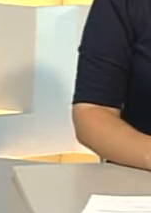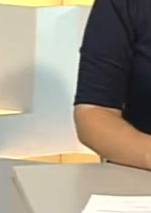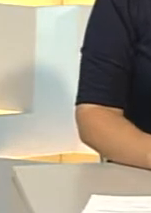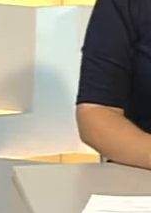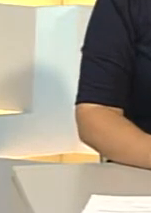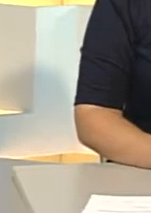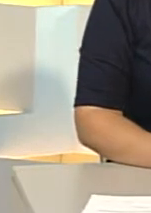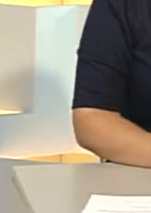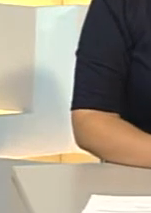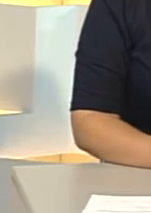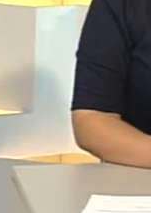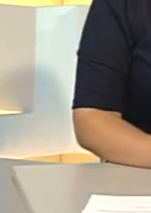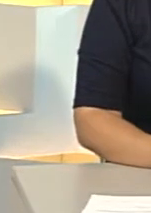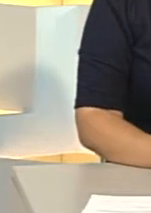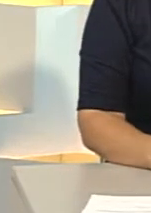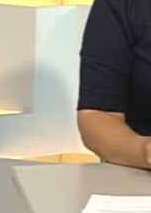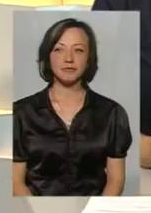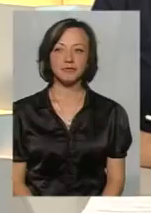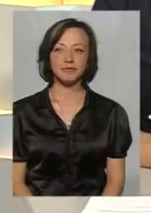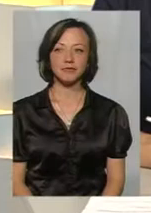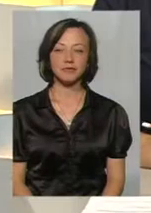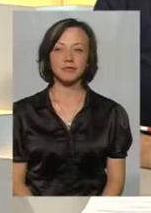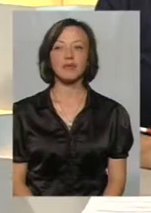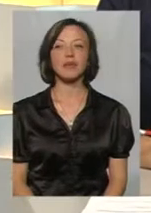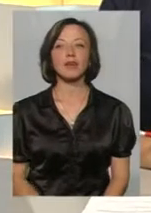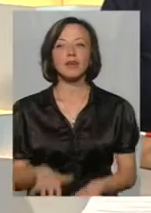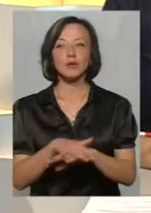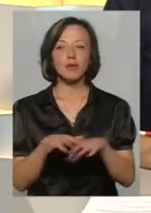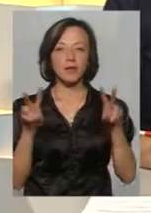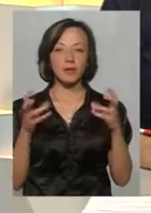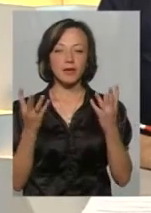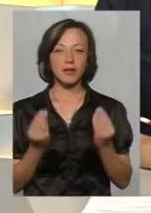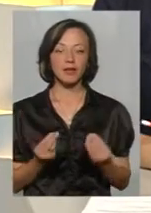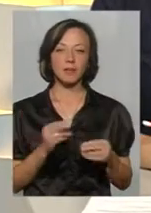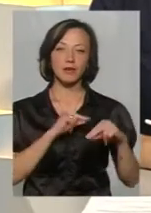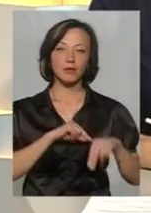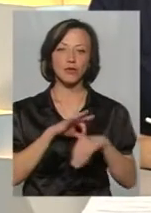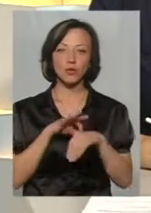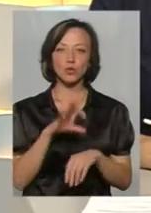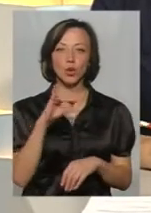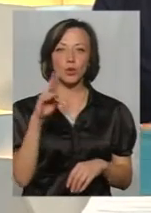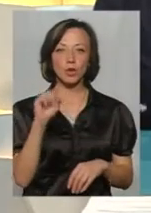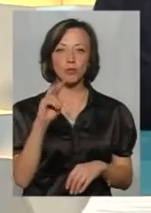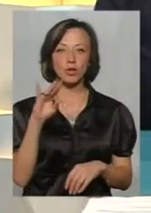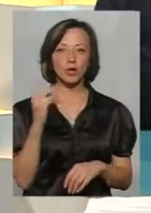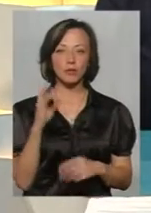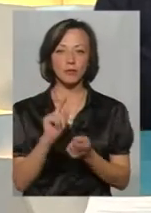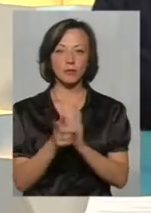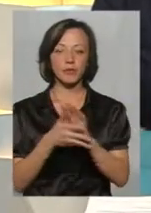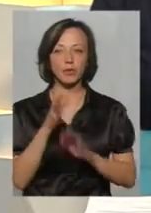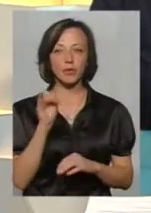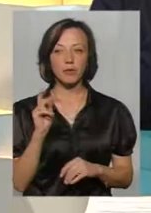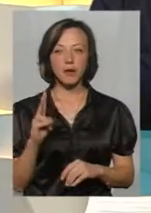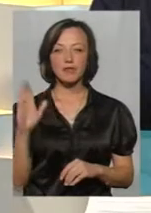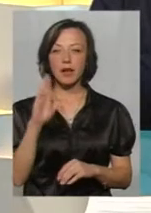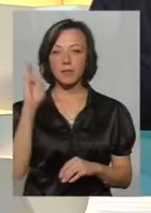Мої вітання на Суспільному тема дня. В студії для вас сьогодні працює ведуча юномітражка переклад на мову жестів Ольга Рибак. З вересня